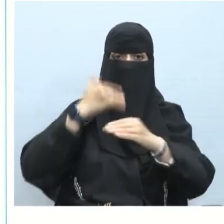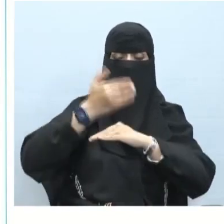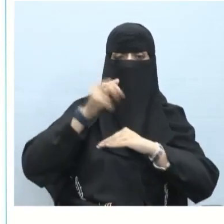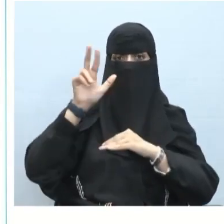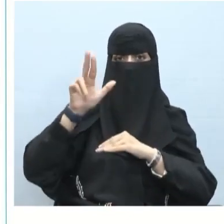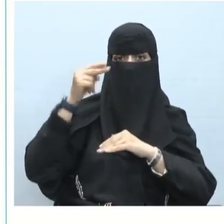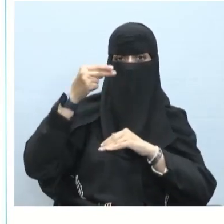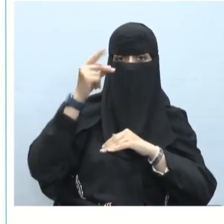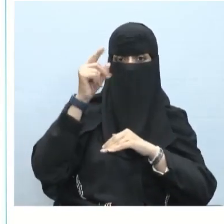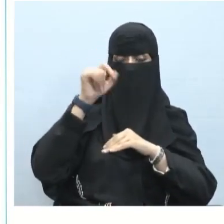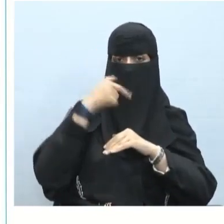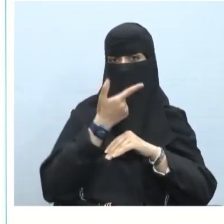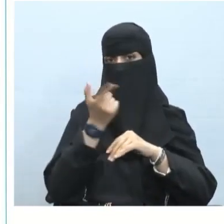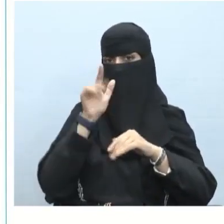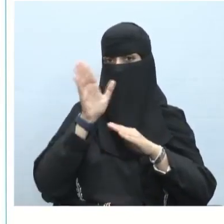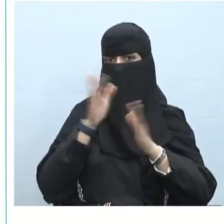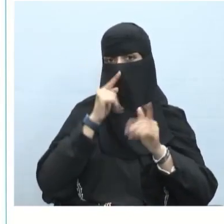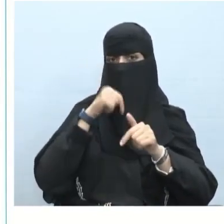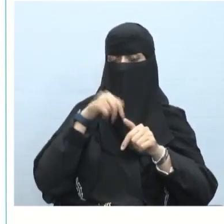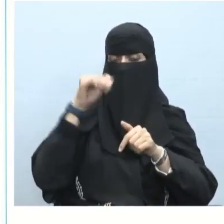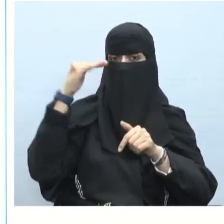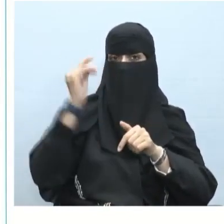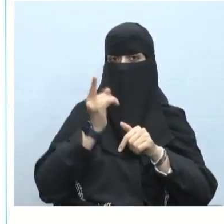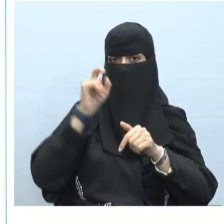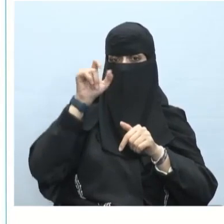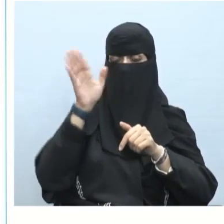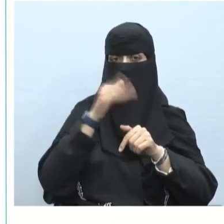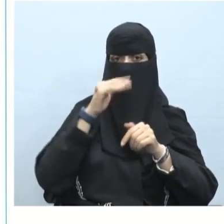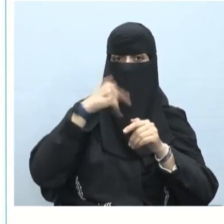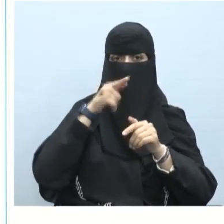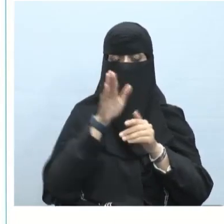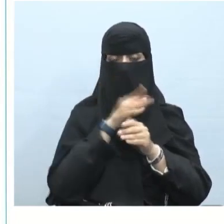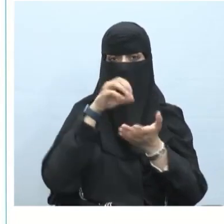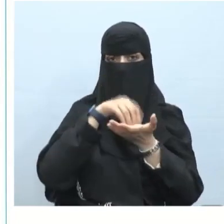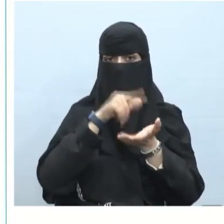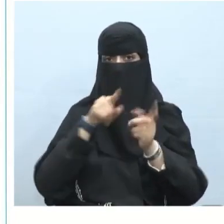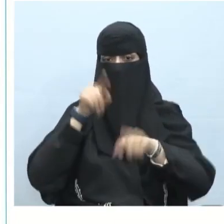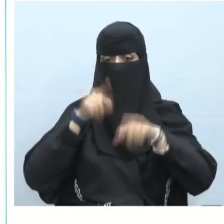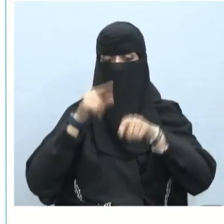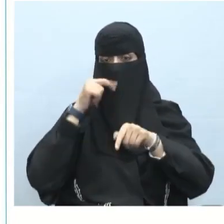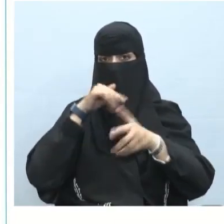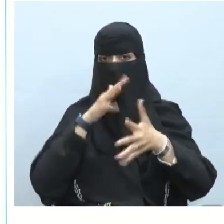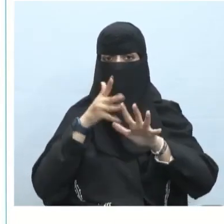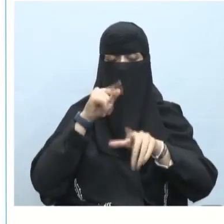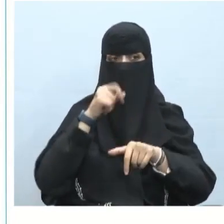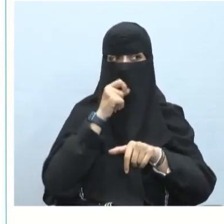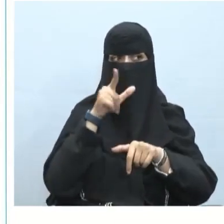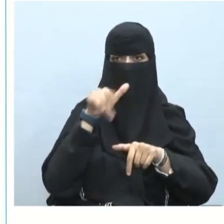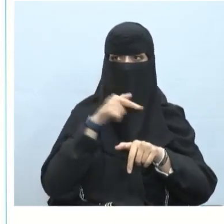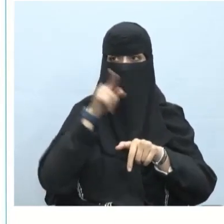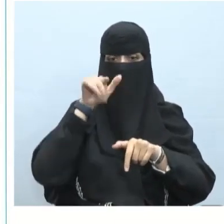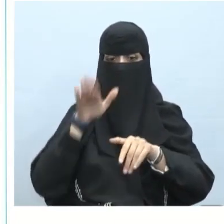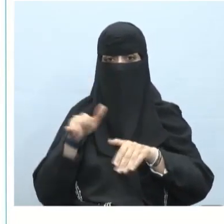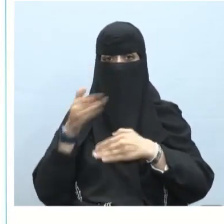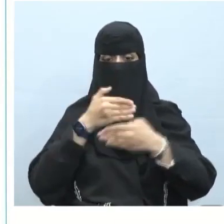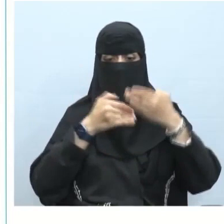وهو كلها حروف عطف مبنية لا محل لها من الإعراب الفارق بينها بحسب النطق يكون